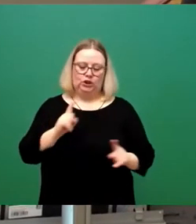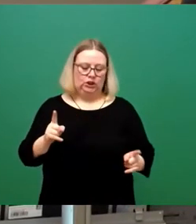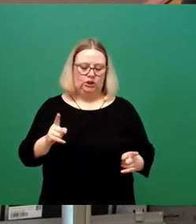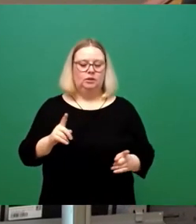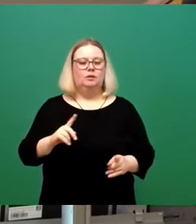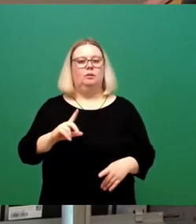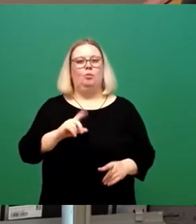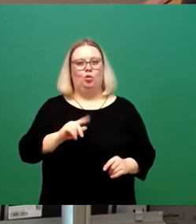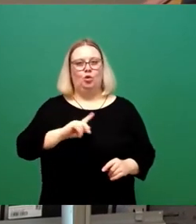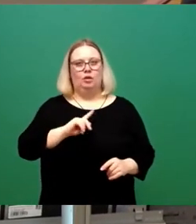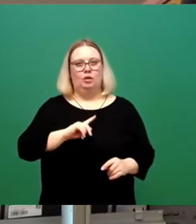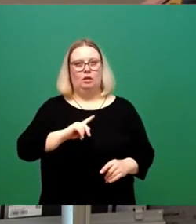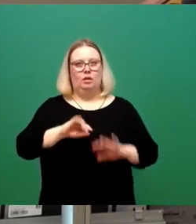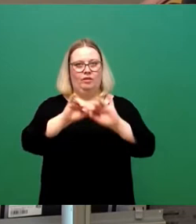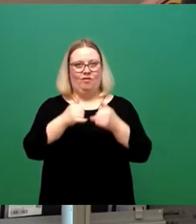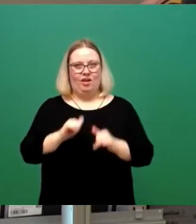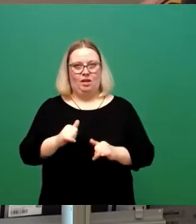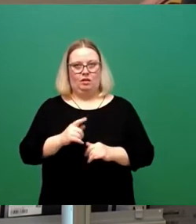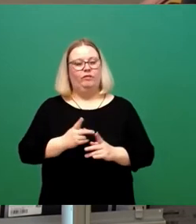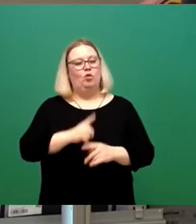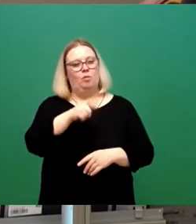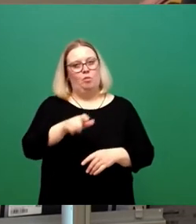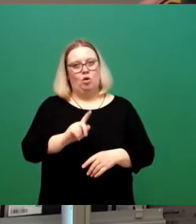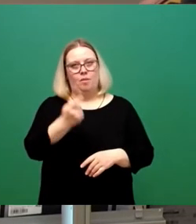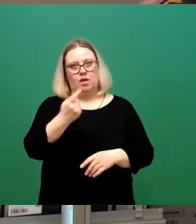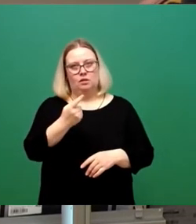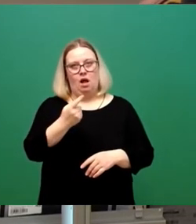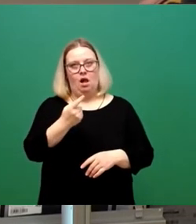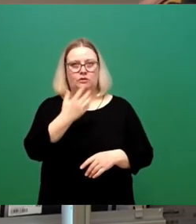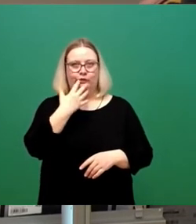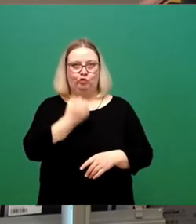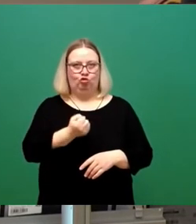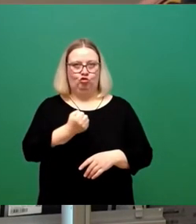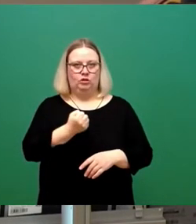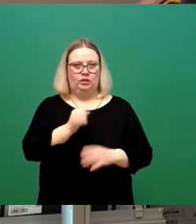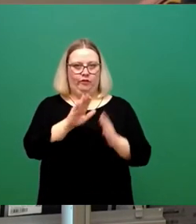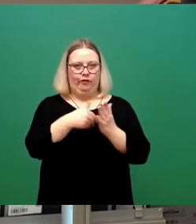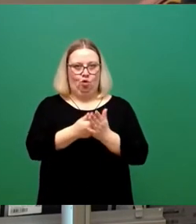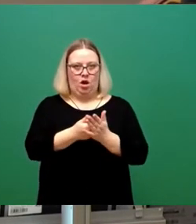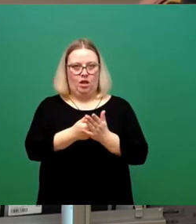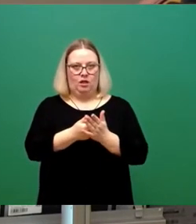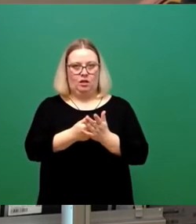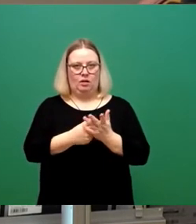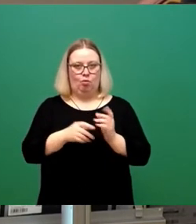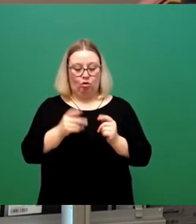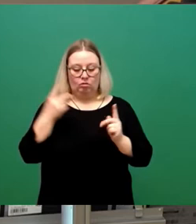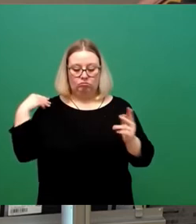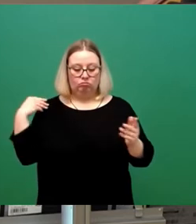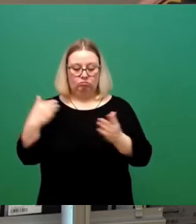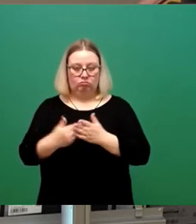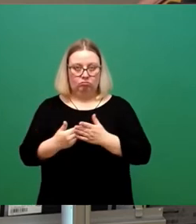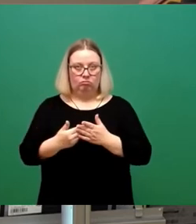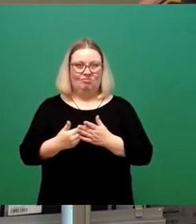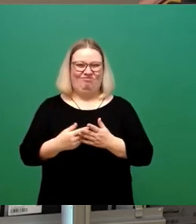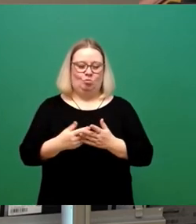die Variante, die Sie, Herr Oberbürgermeister, jetzt als Vorzugsvariante vorgelegt haben, nach all dem, was in den